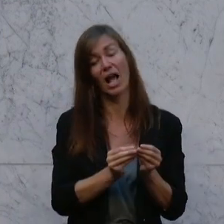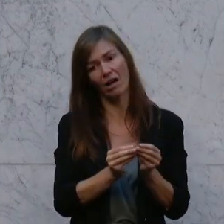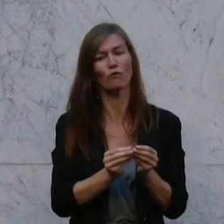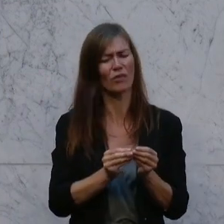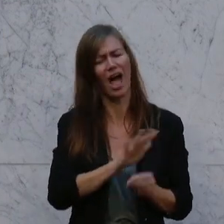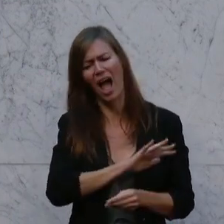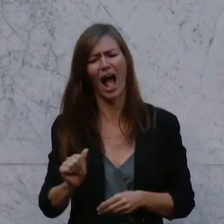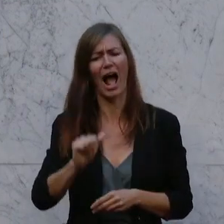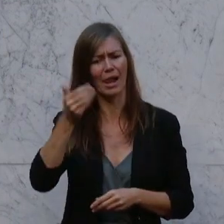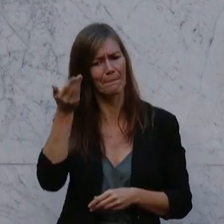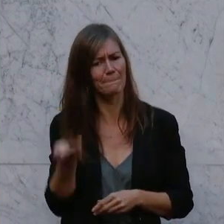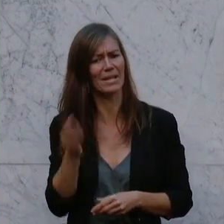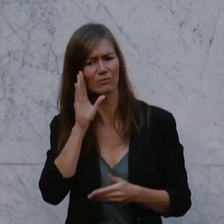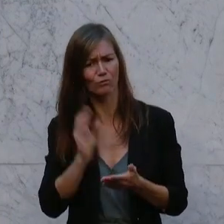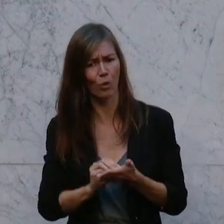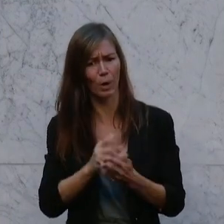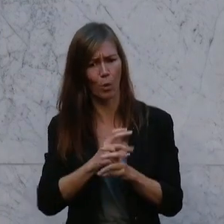aller Mietwohnungen in Österreich.